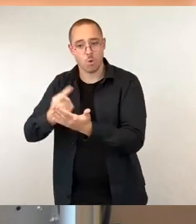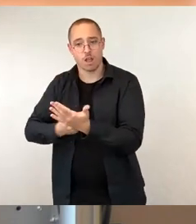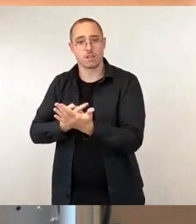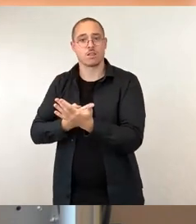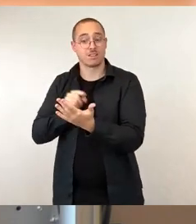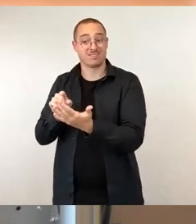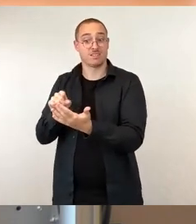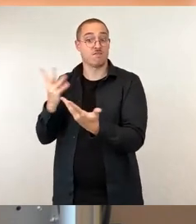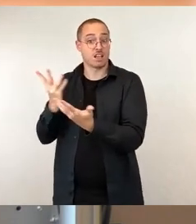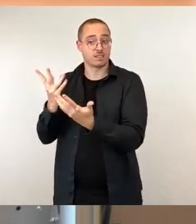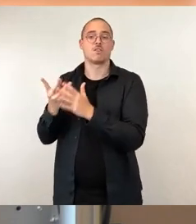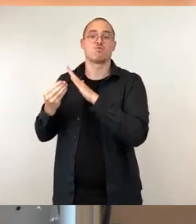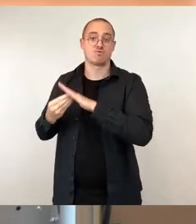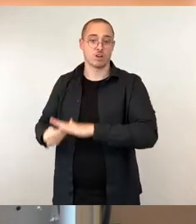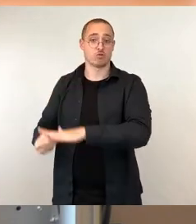zusammen.